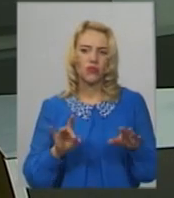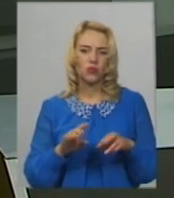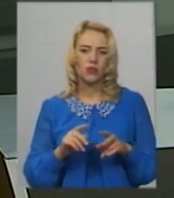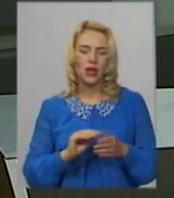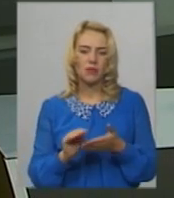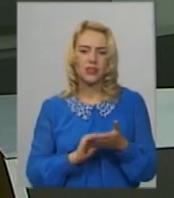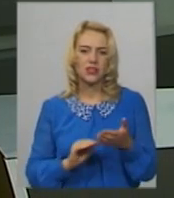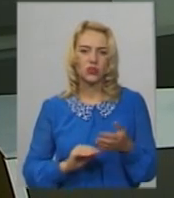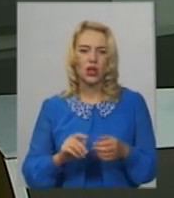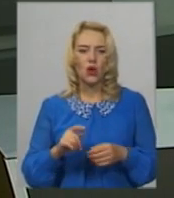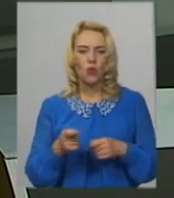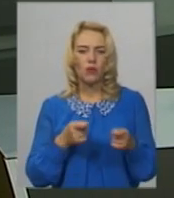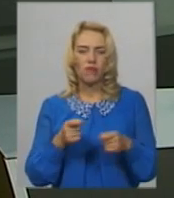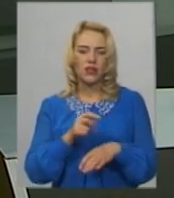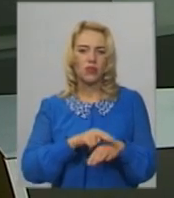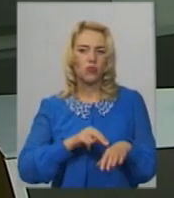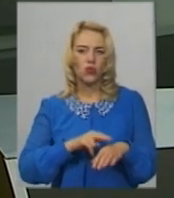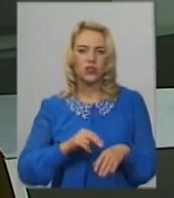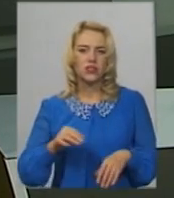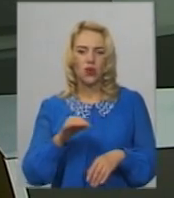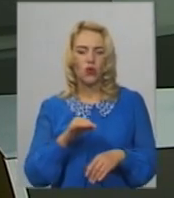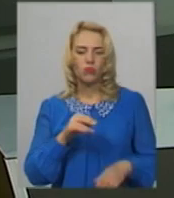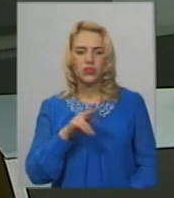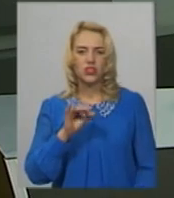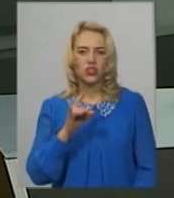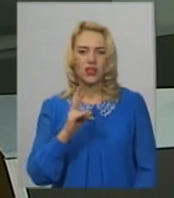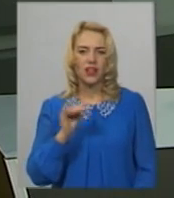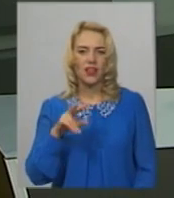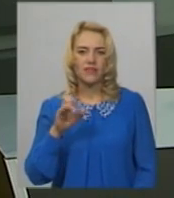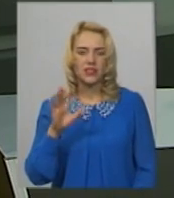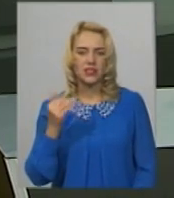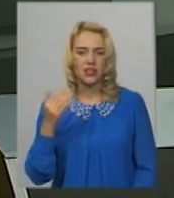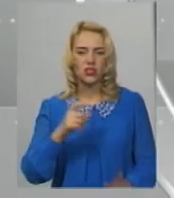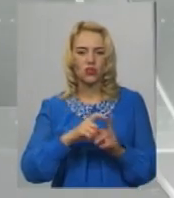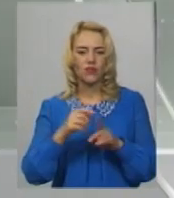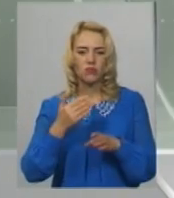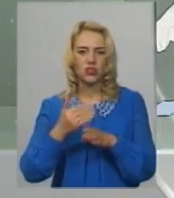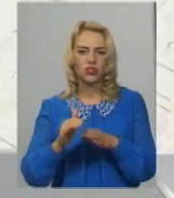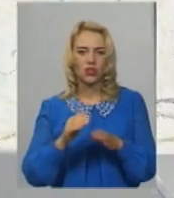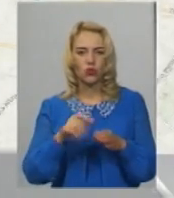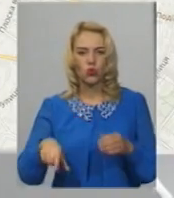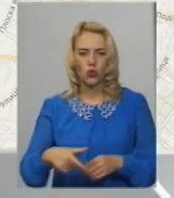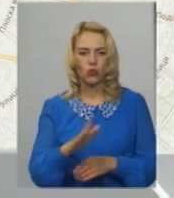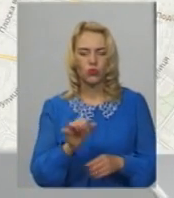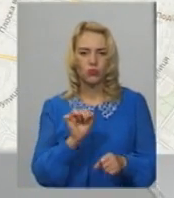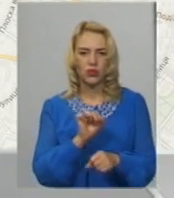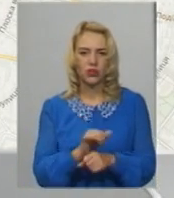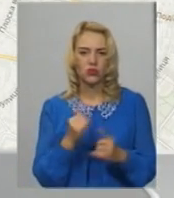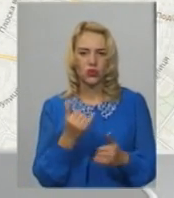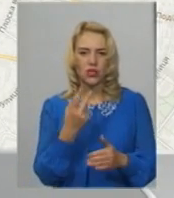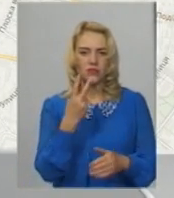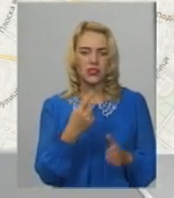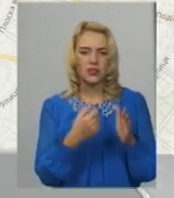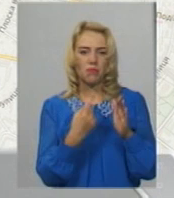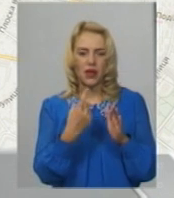прес-секретар управління патрульної поліції в області Людмила Чернелевська. За її словами, частину дороги перекриють сьогодні з 21 до